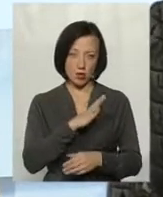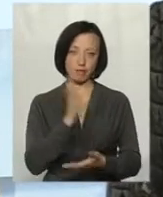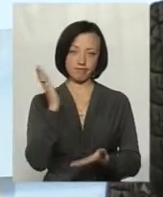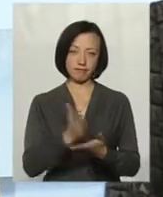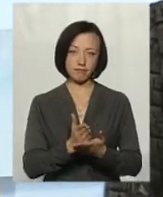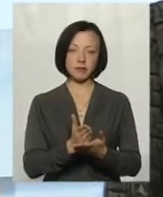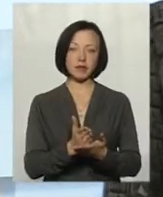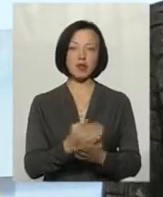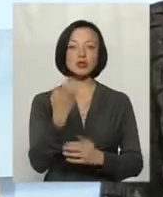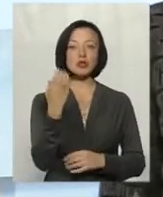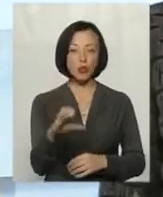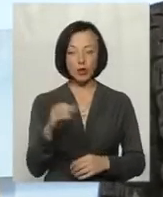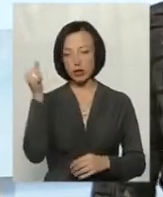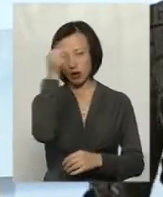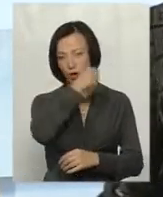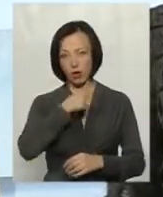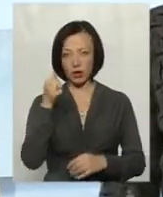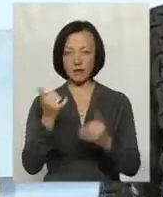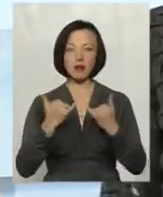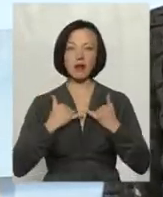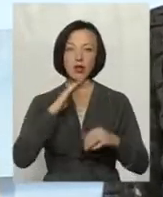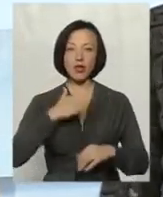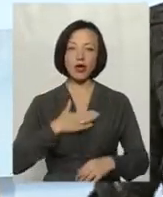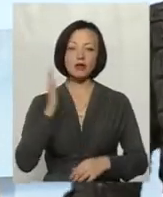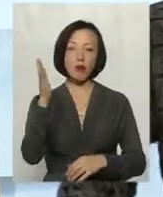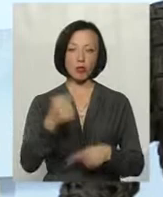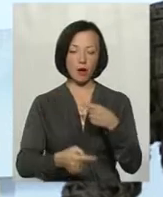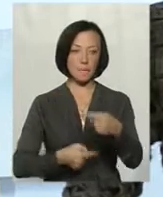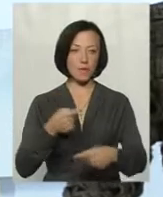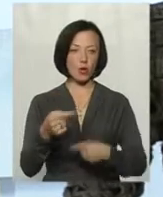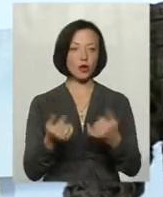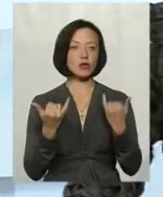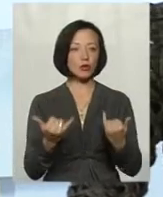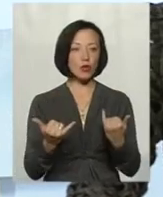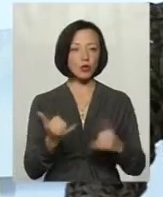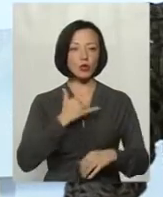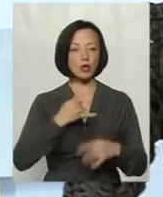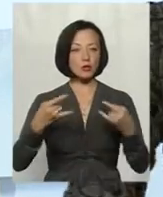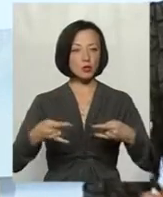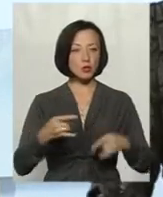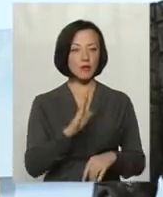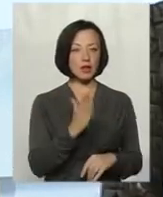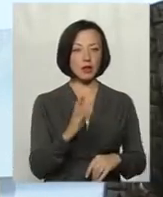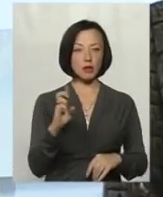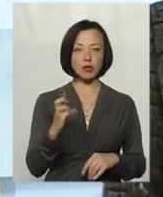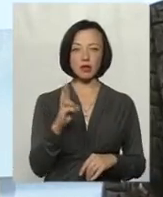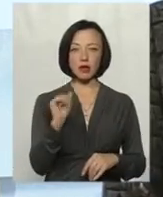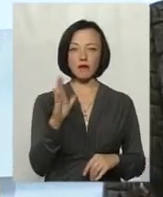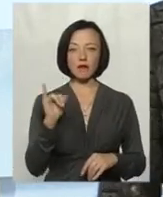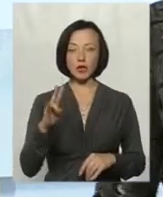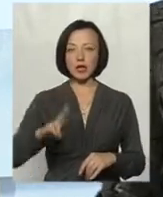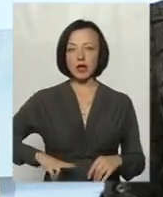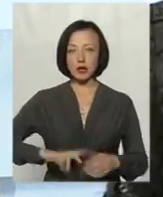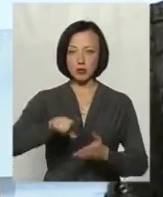щонайменше сотні років для наших майбутніх поколінь. Отже, сьогодні у нас у студії Віталій Борисович Кавун, директор